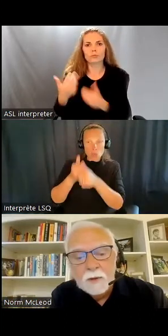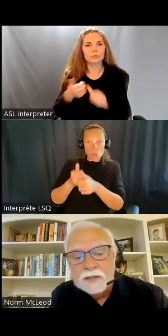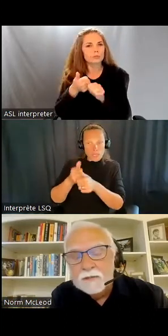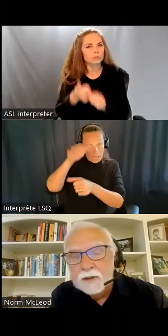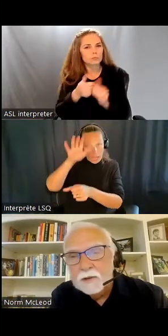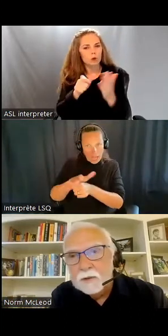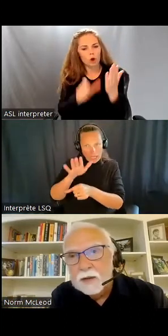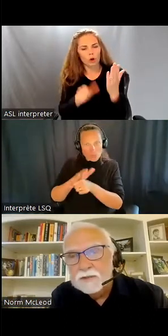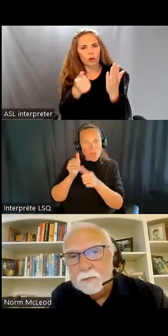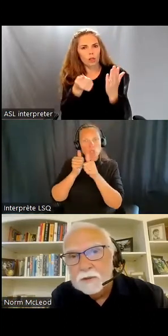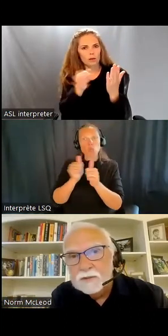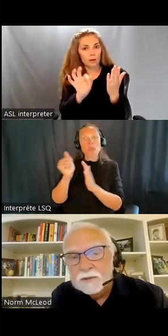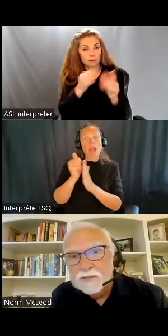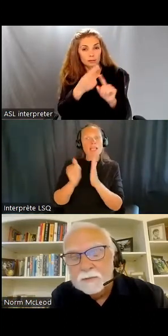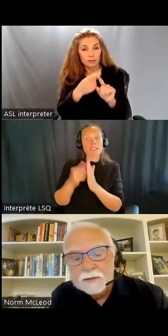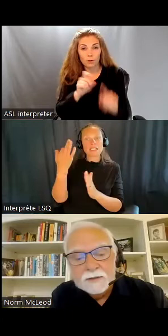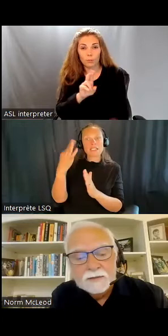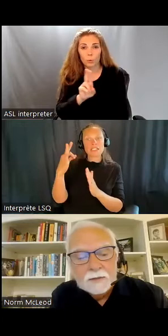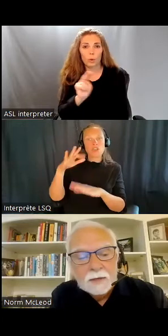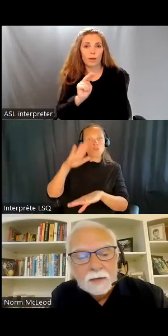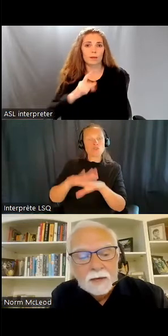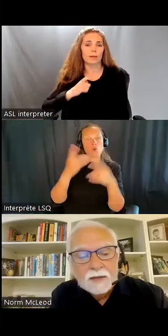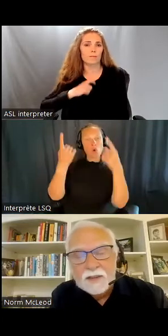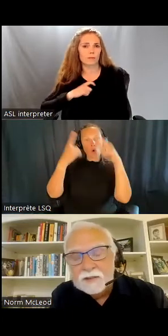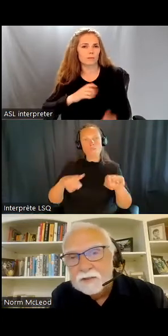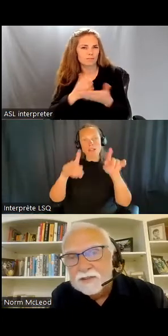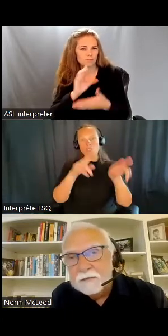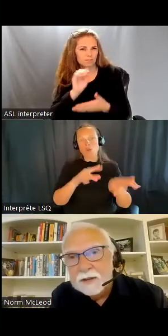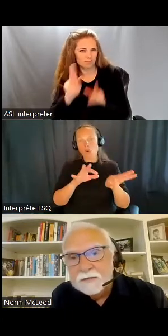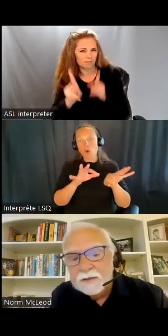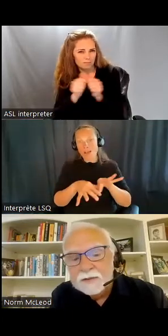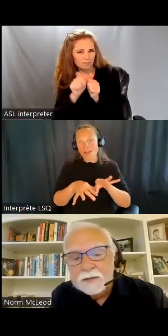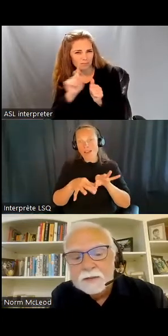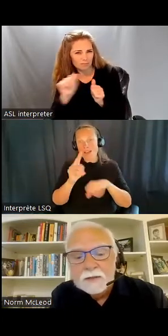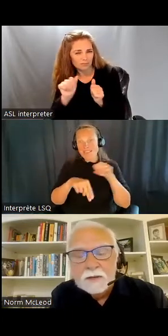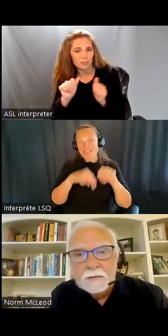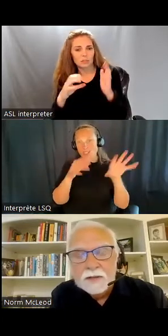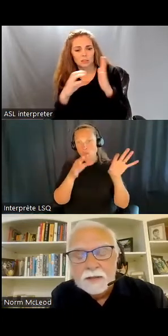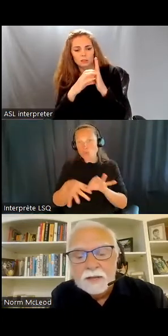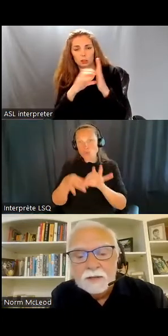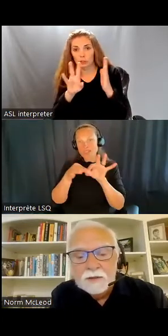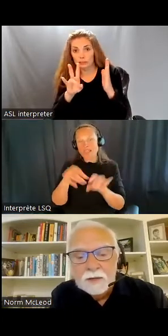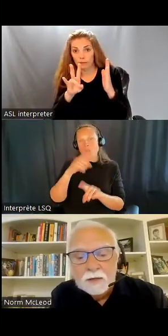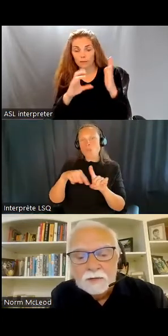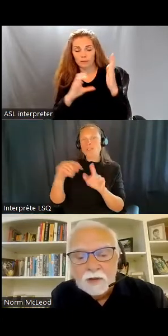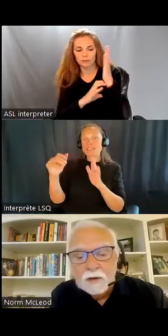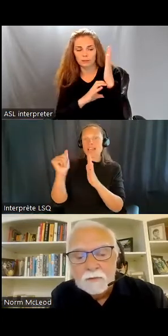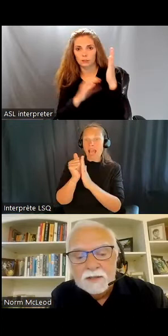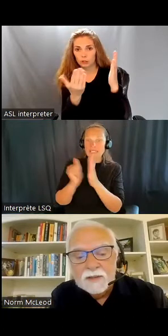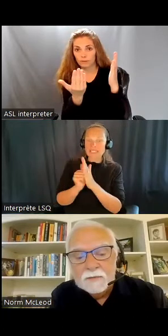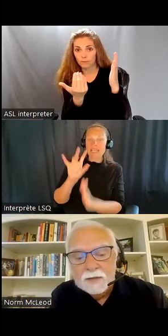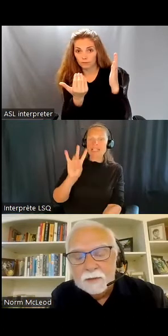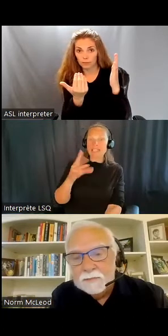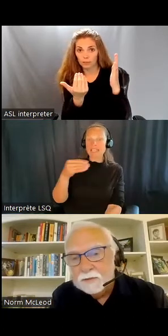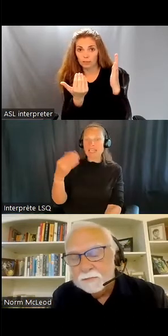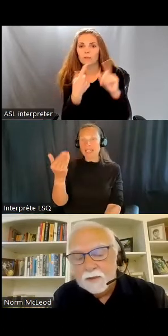'article 19 de la Convention des Nations Unies sur le droit des personnes handicapées et aux articles 7 et 15 de la